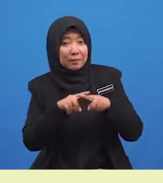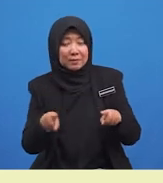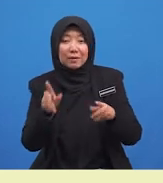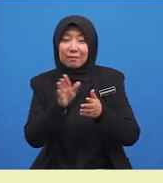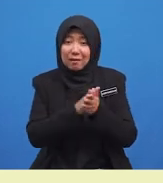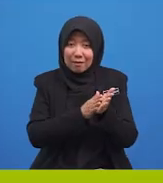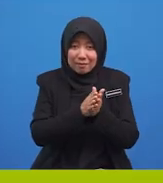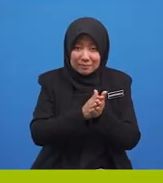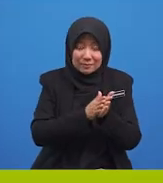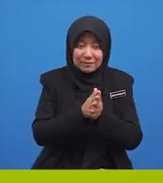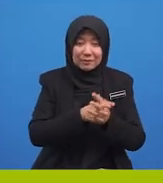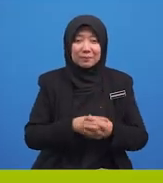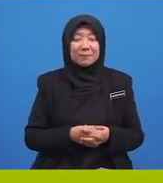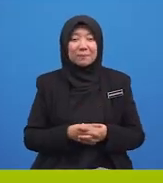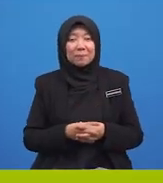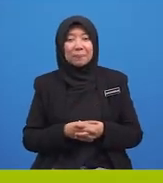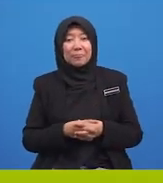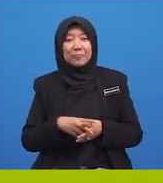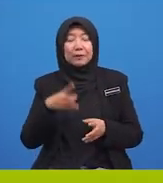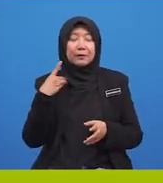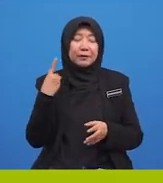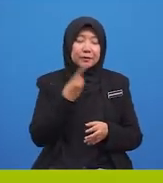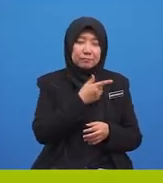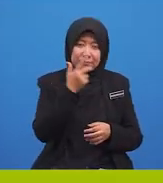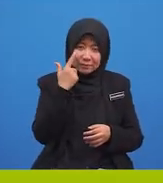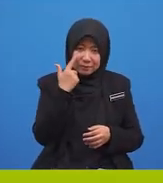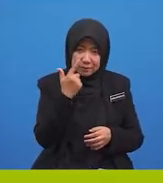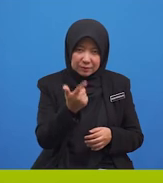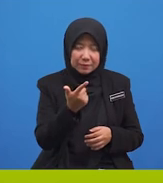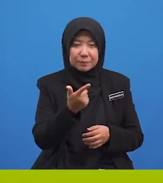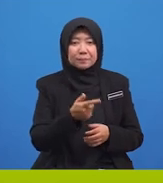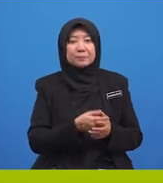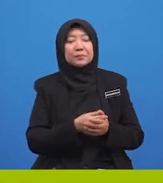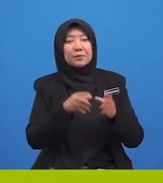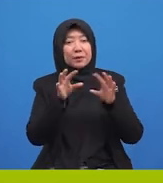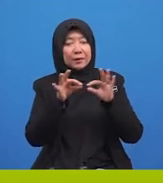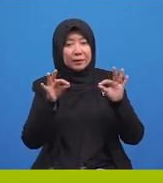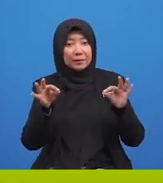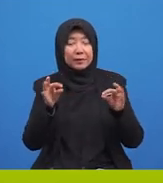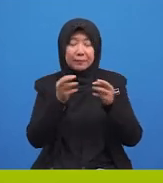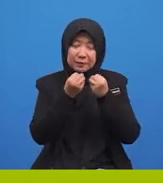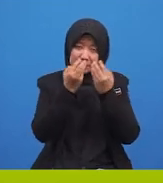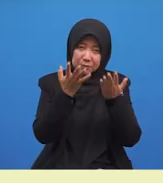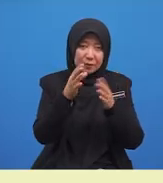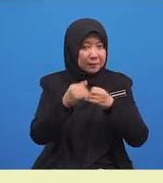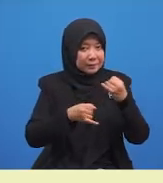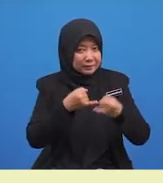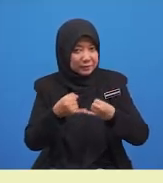Kita lihat kembali lima ayat majmuk yang telah berjaya. Kamu bina.